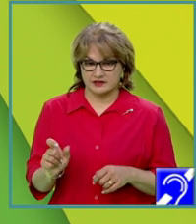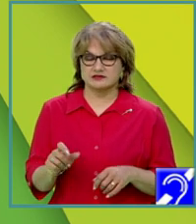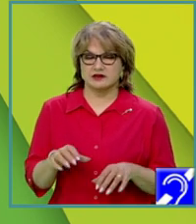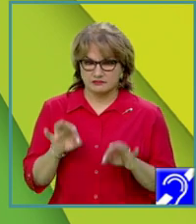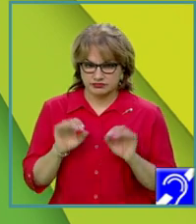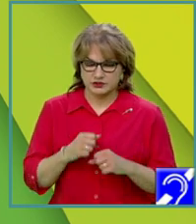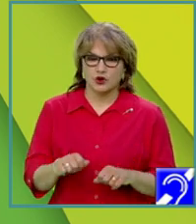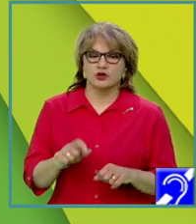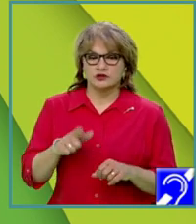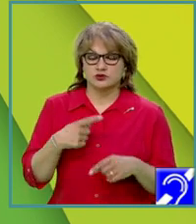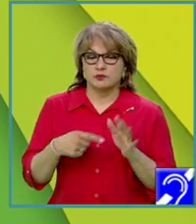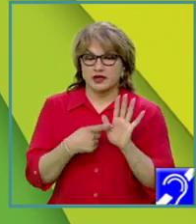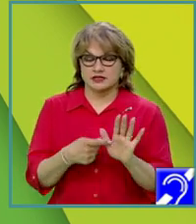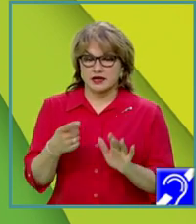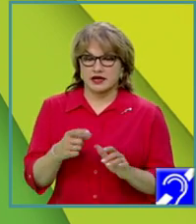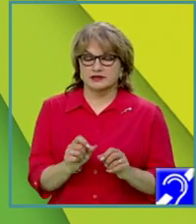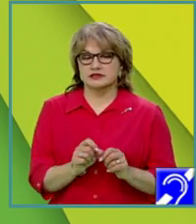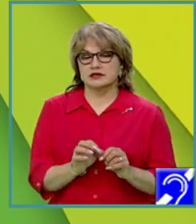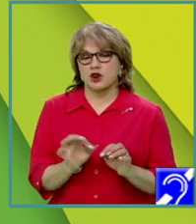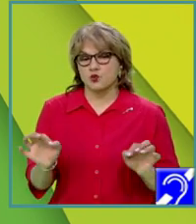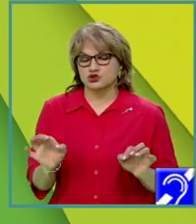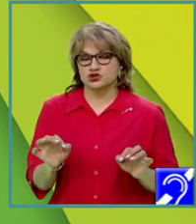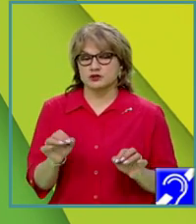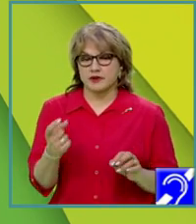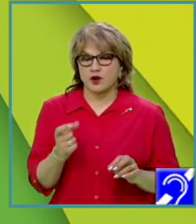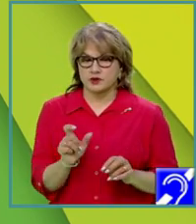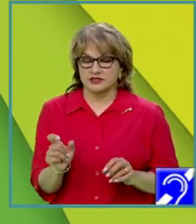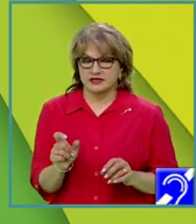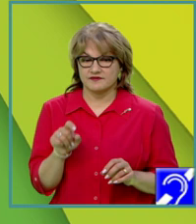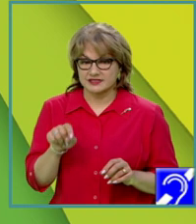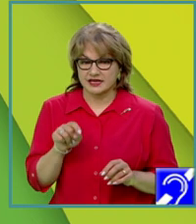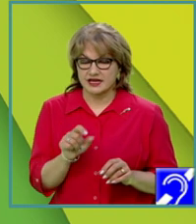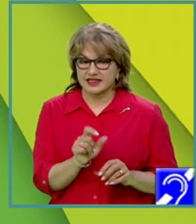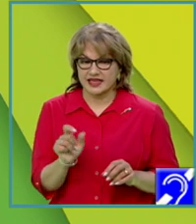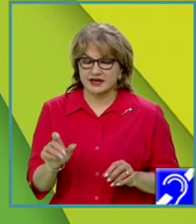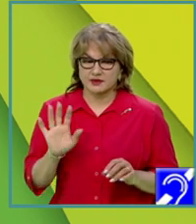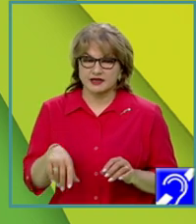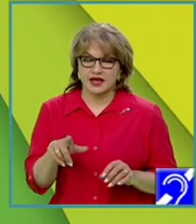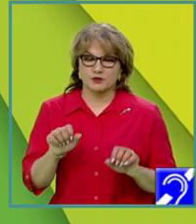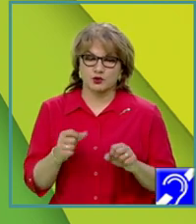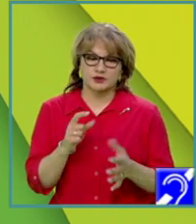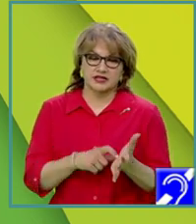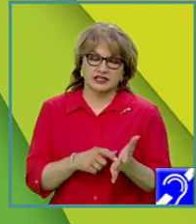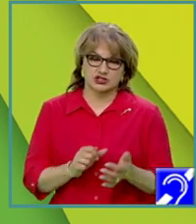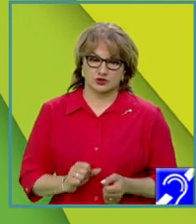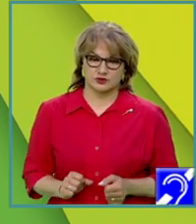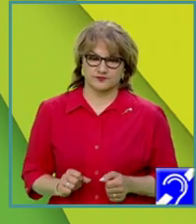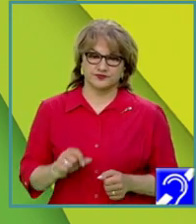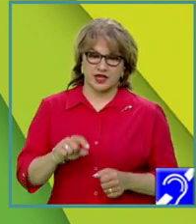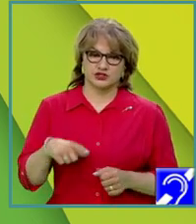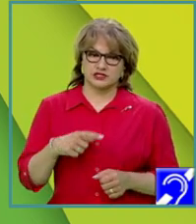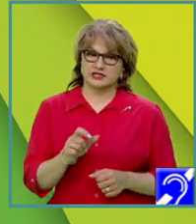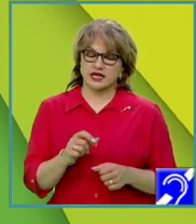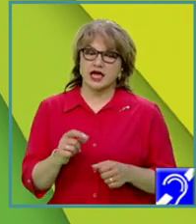va afișa lungimea maximă a unei secvenței a cărei termeni îndeplinesc proprietatea cerută. Acesta este